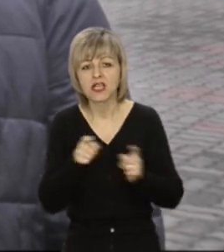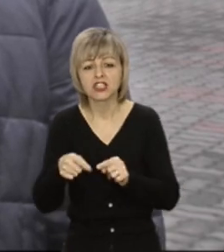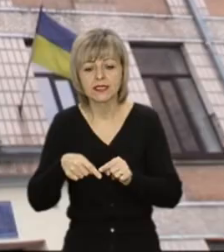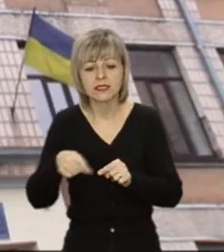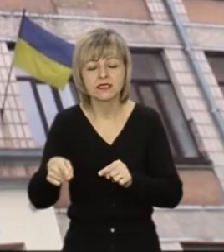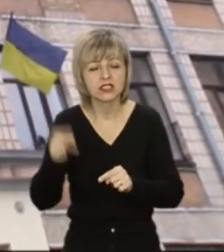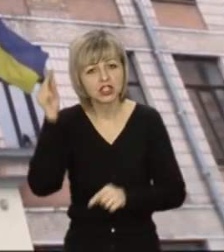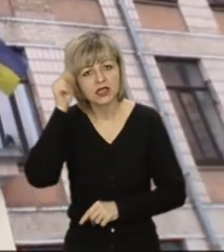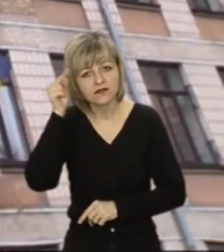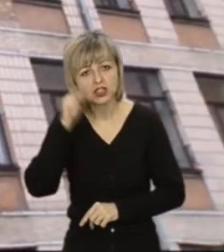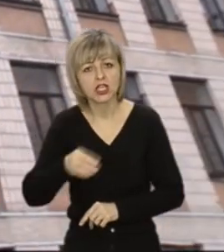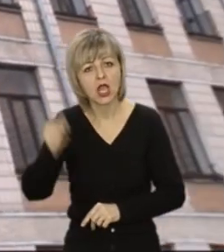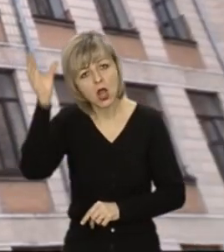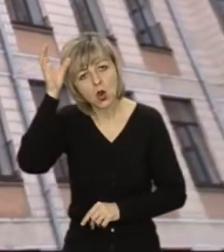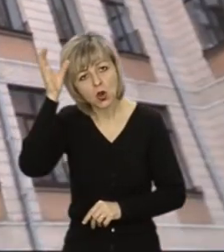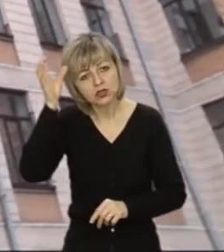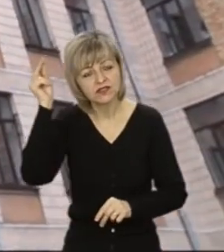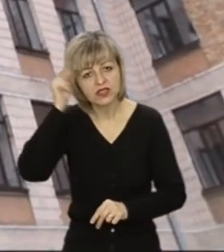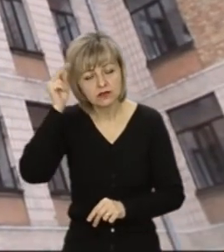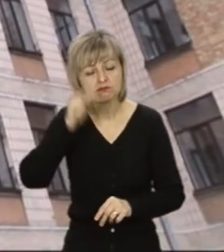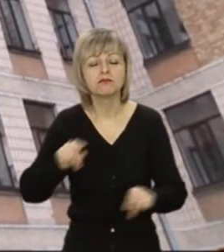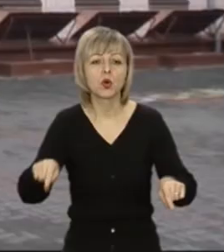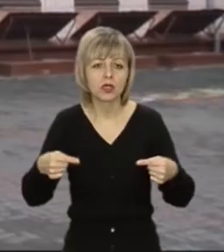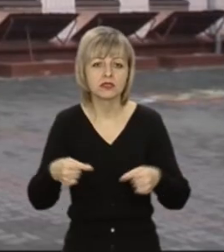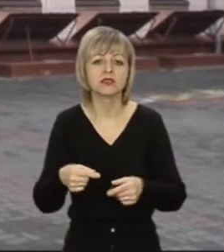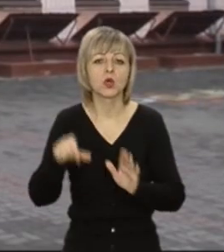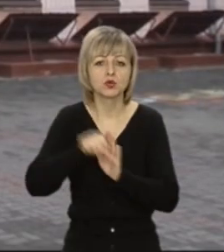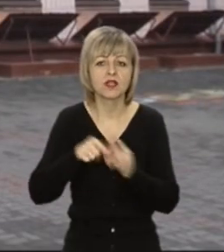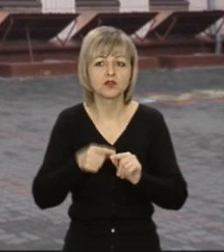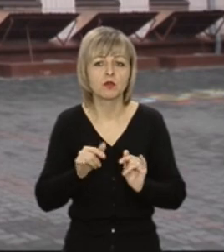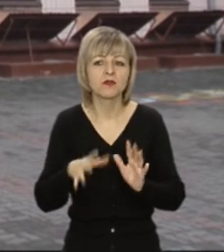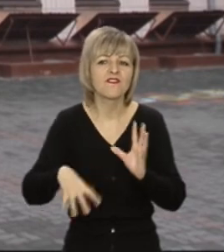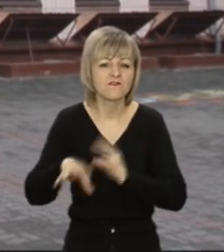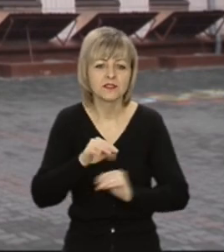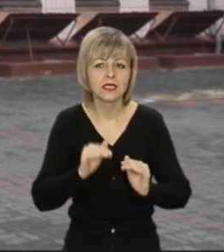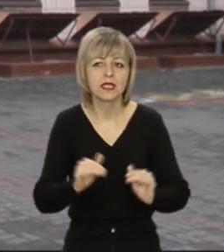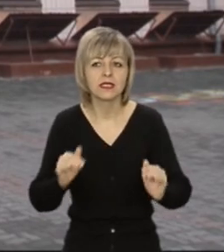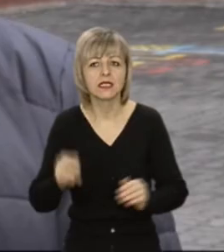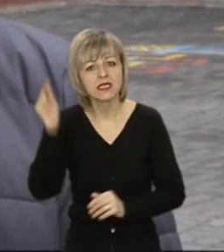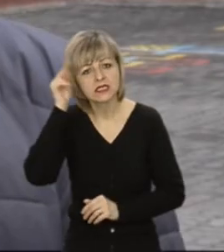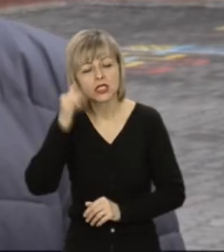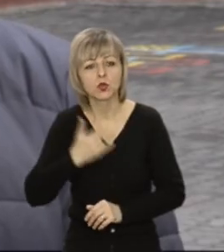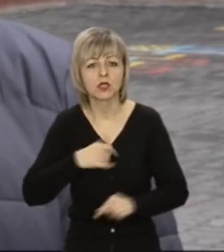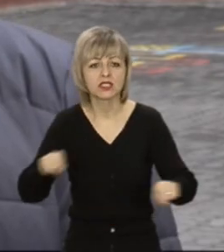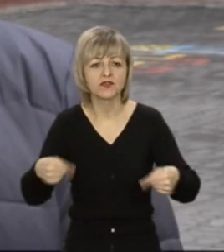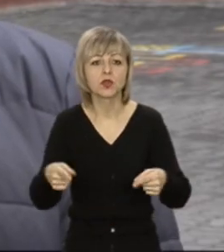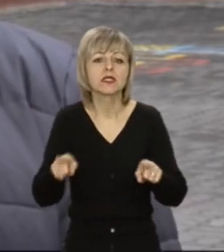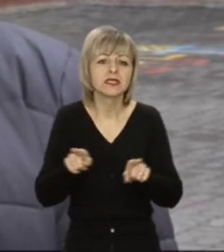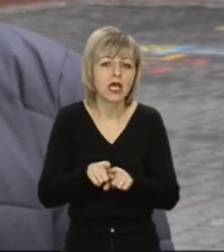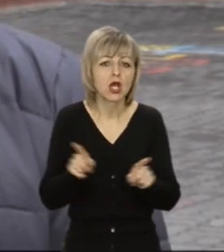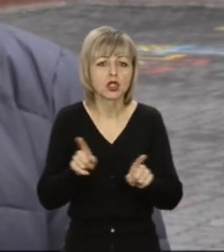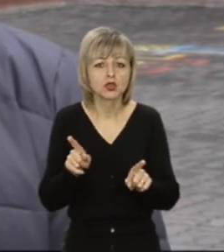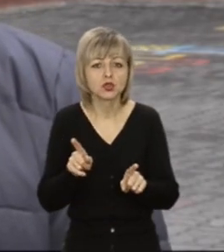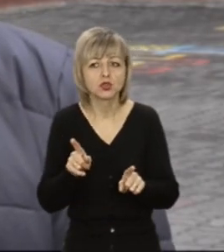дистанційне навчання. Освітній процес організований, залучені до освітнього процесу усі діти. Заняття в нас побудовані таким чином,